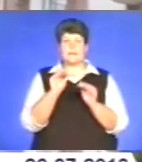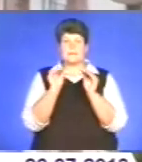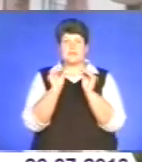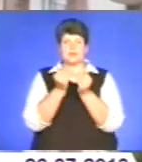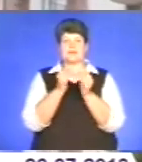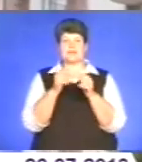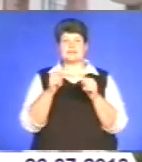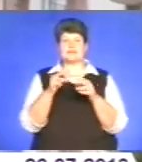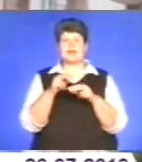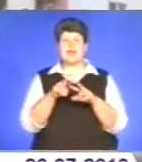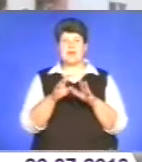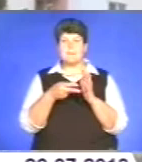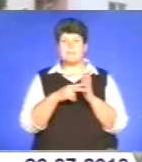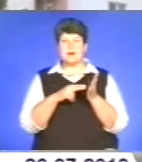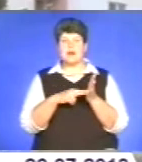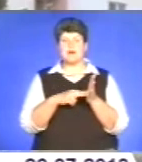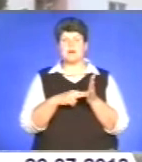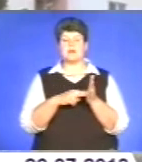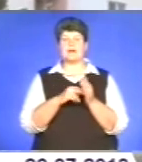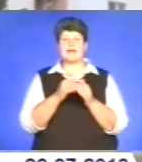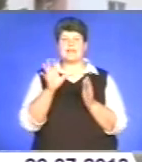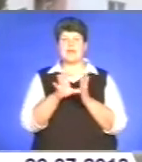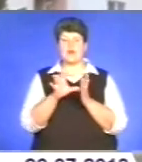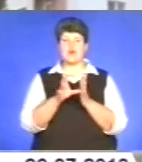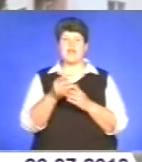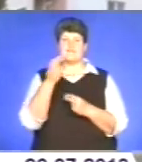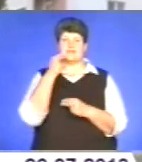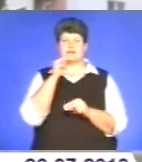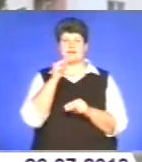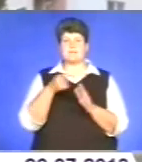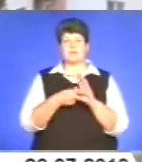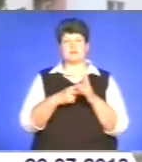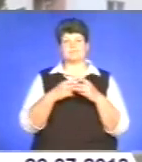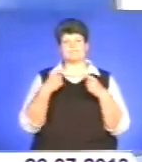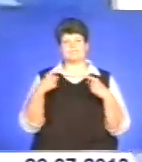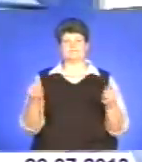енергоефективності міського господарства. Плани і реалії на різних мапах.